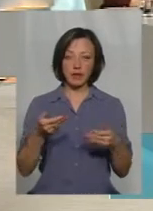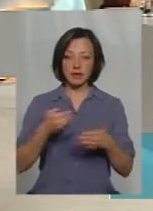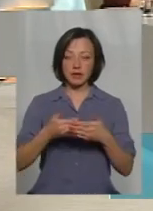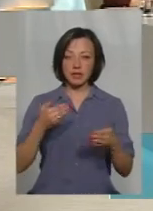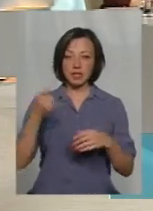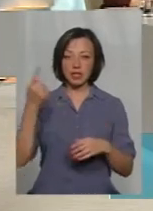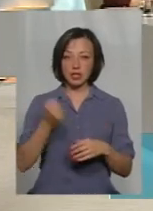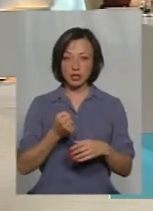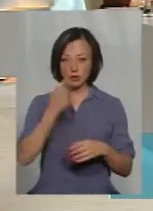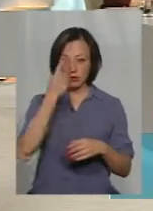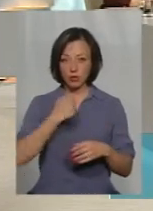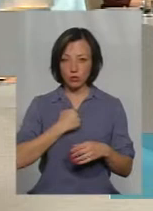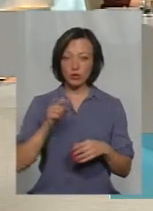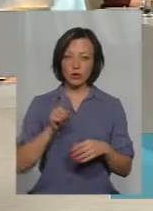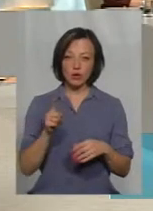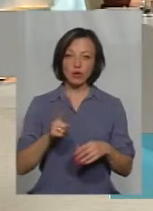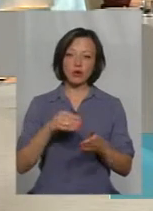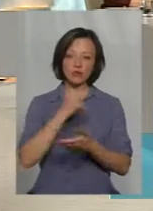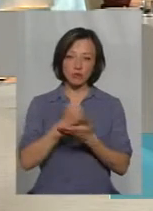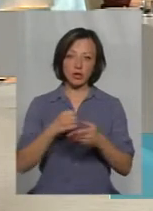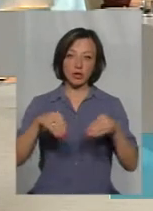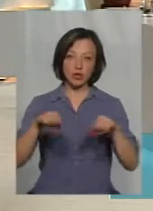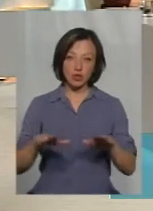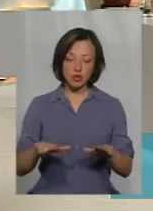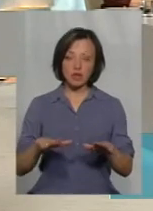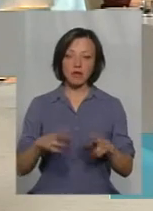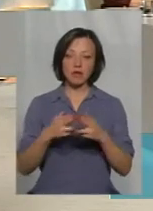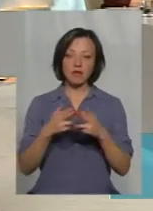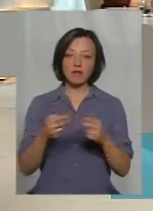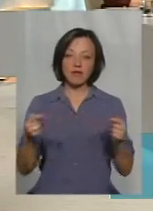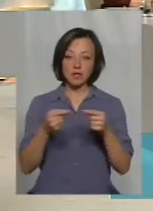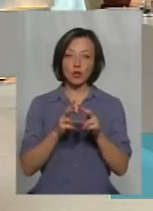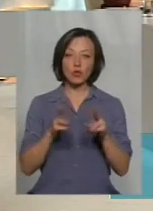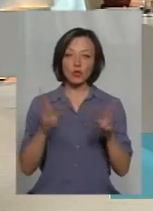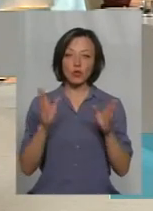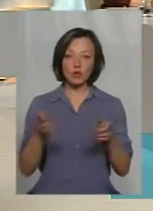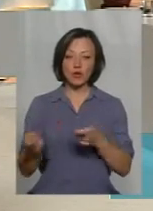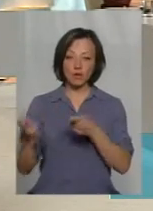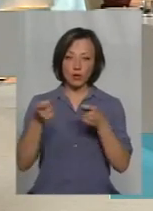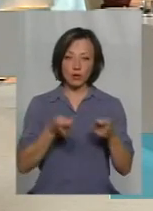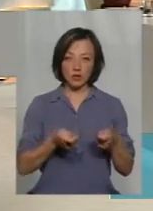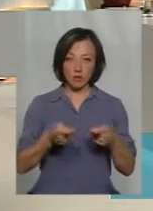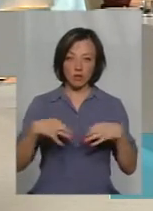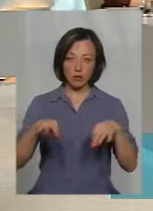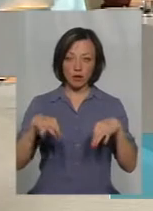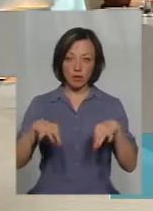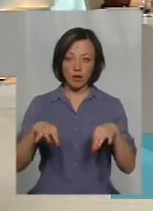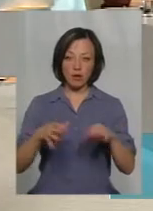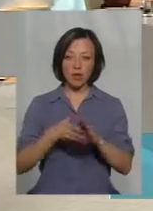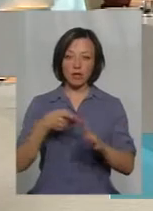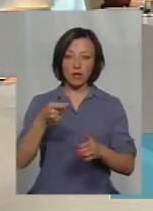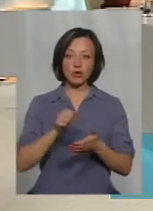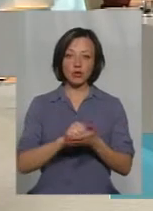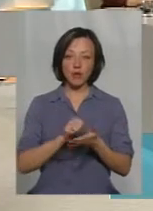тиждень, до прикладу, повідомити, що людина прийняла таке рішення, визначити, хто буде ввозити автомобіль, подати